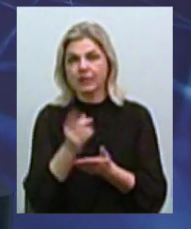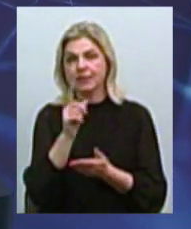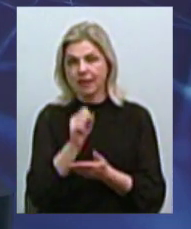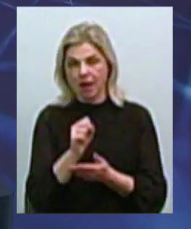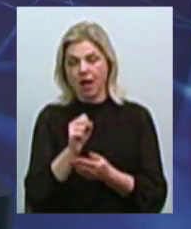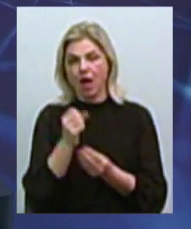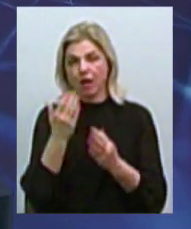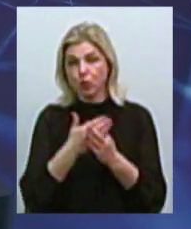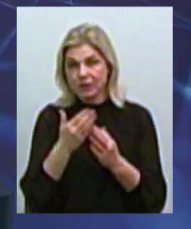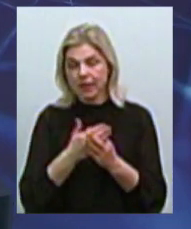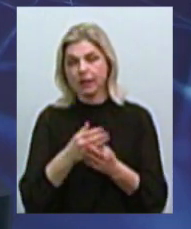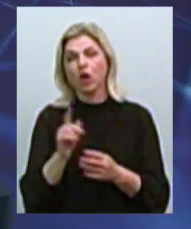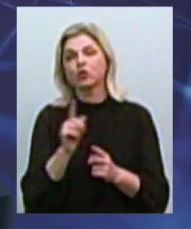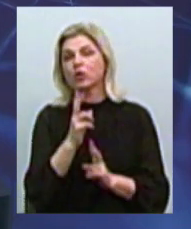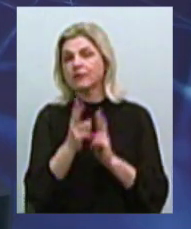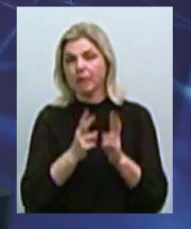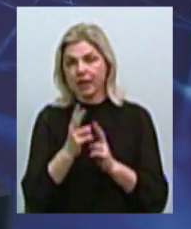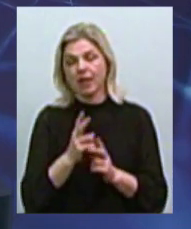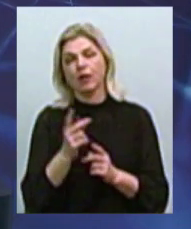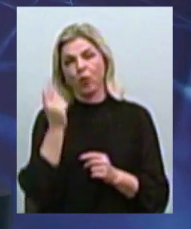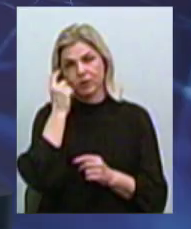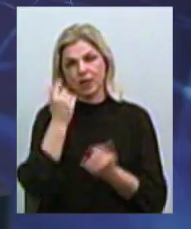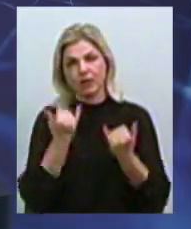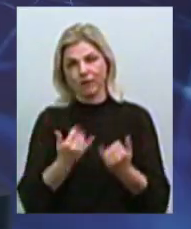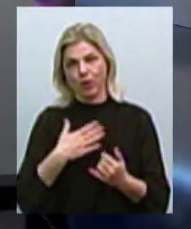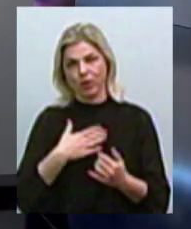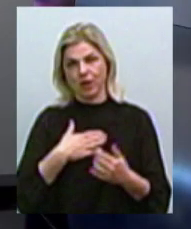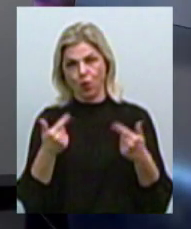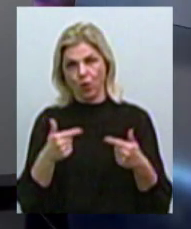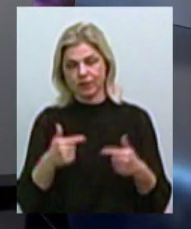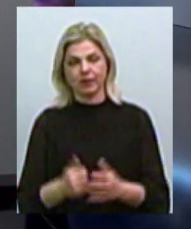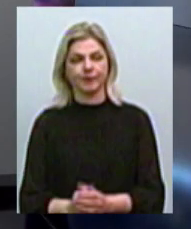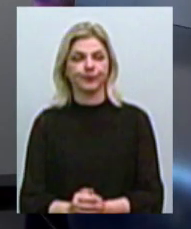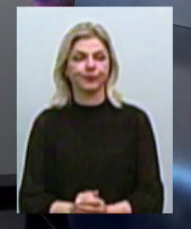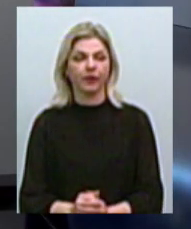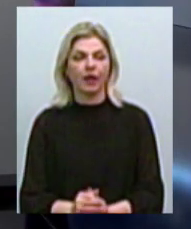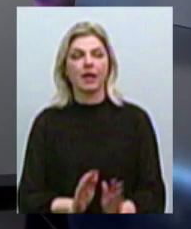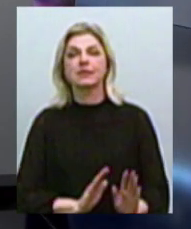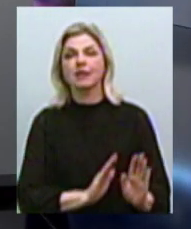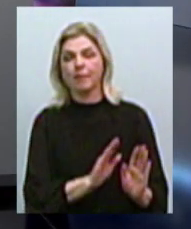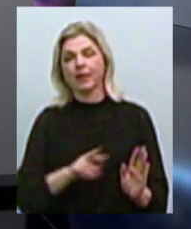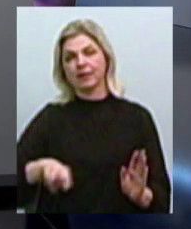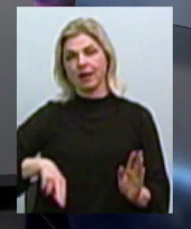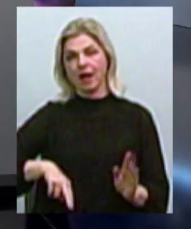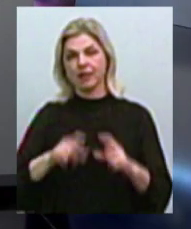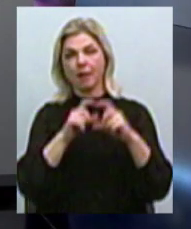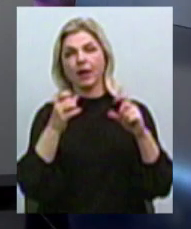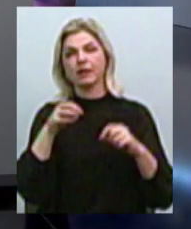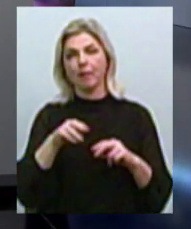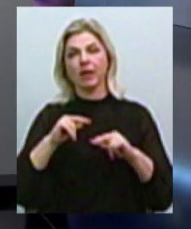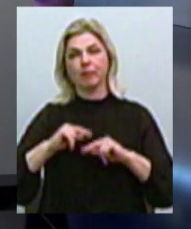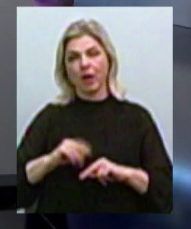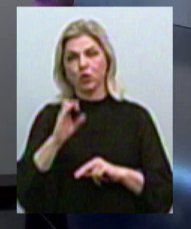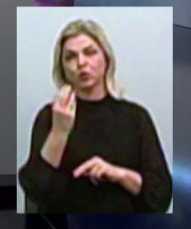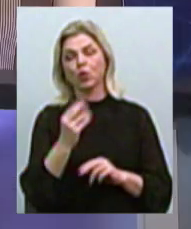Що саме змінилось, дізнаємось у наших сьогоднішніх гостей в студії. Заступниця директора Департаменту праці та